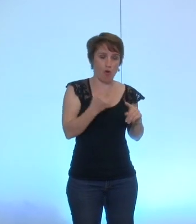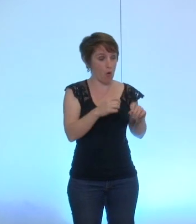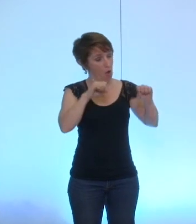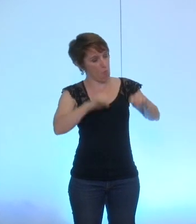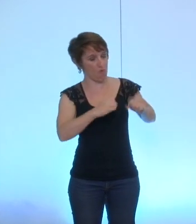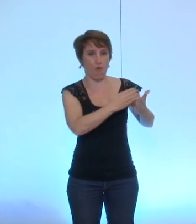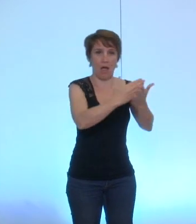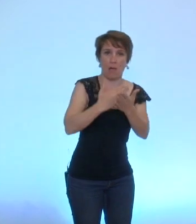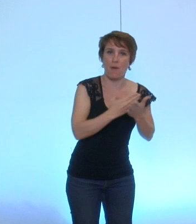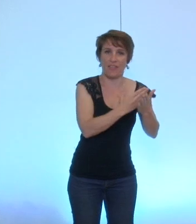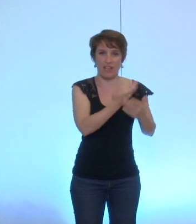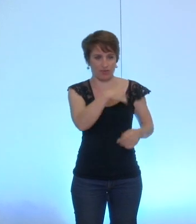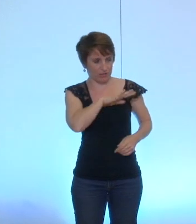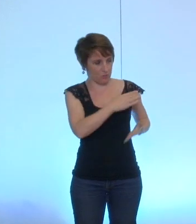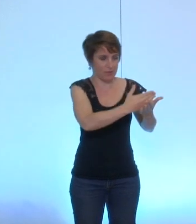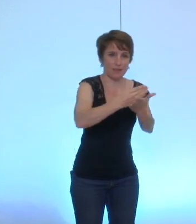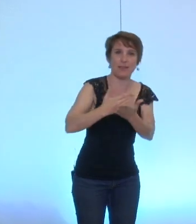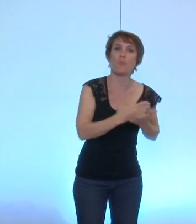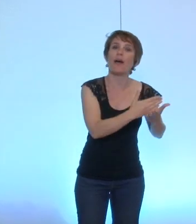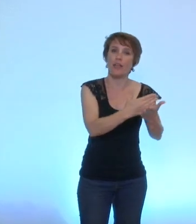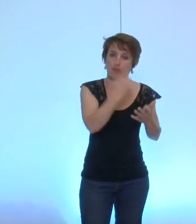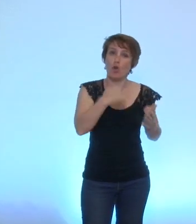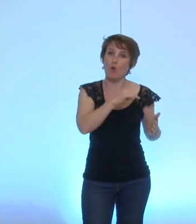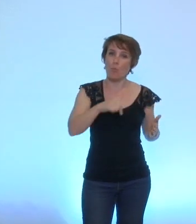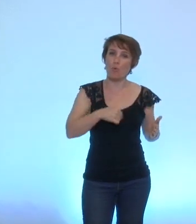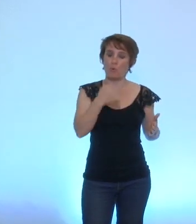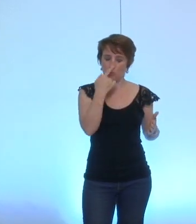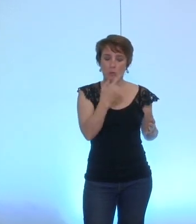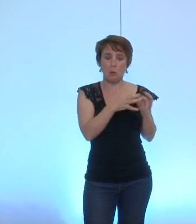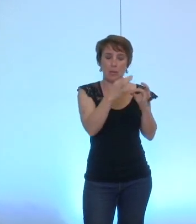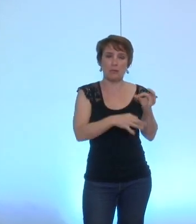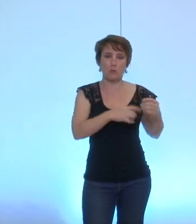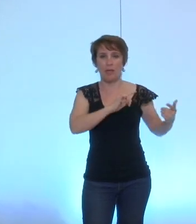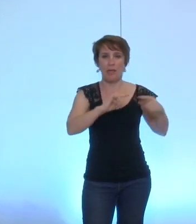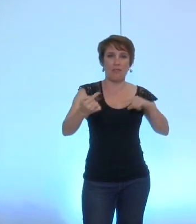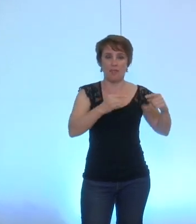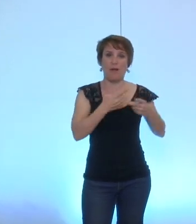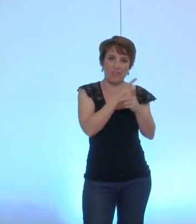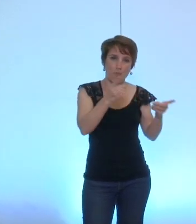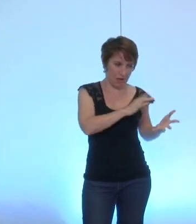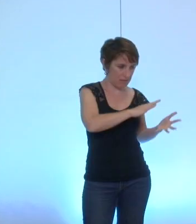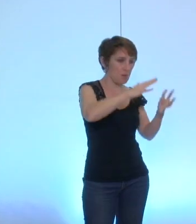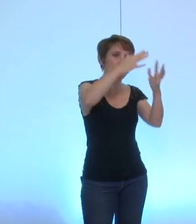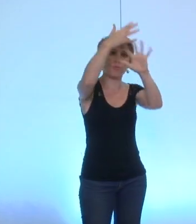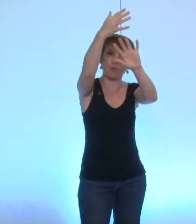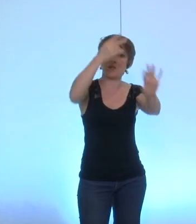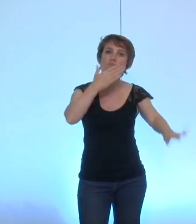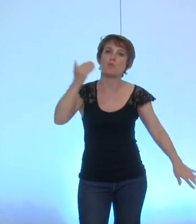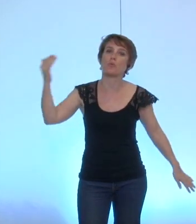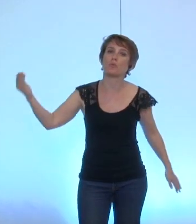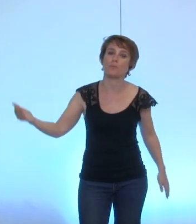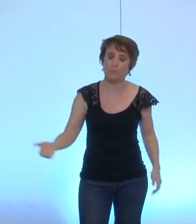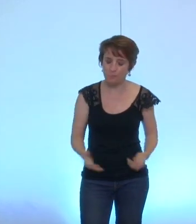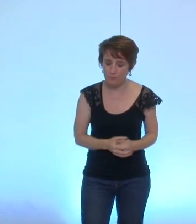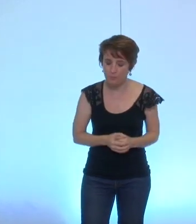est effectivement un élément de progression du débat démocratique. sur la